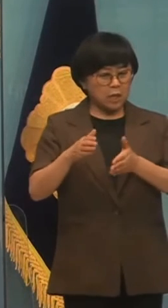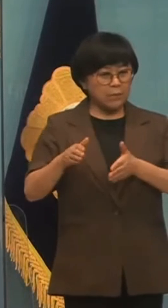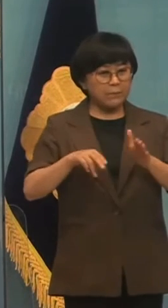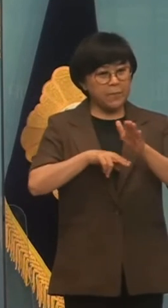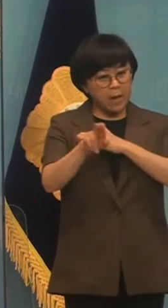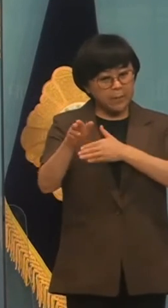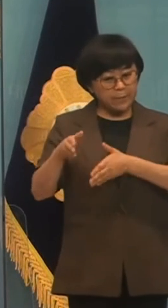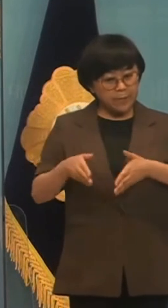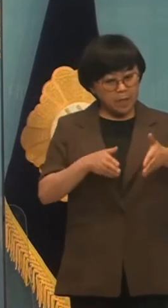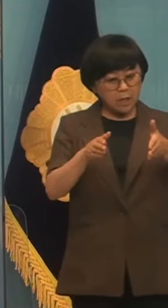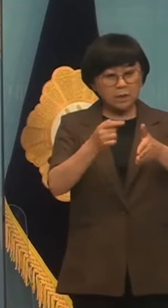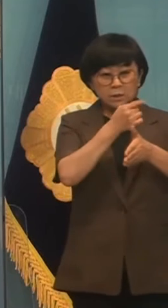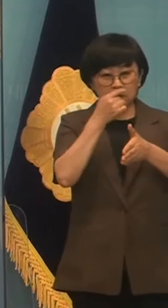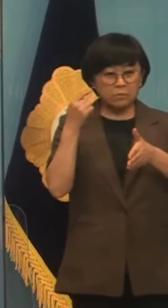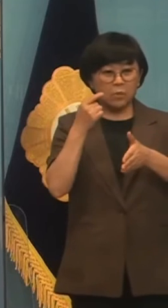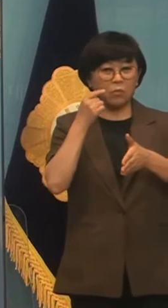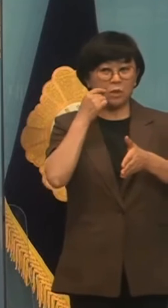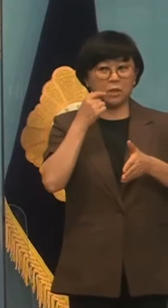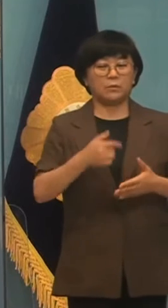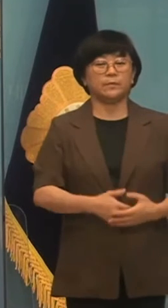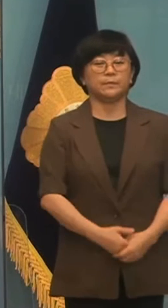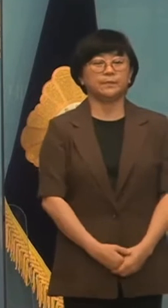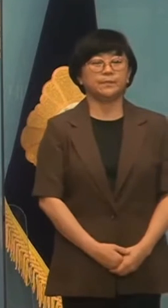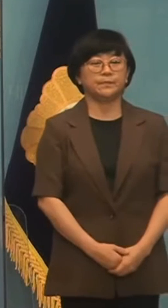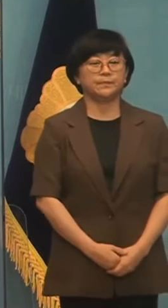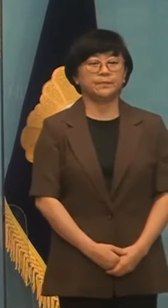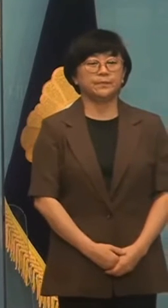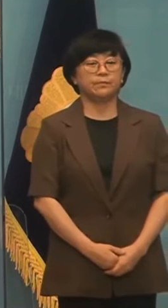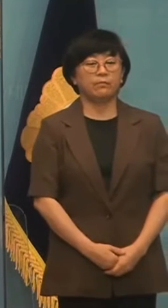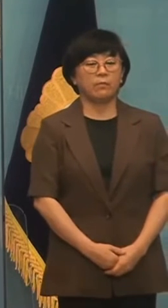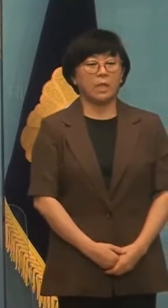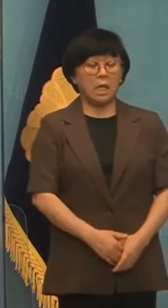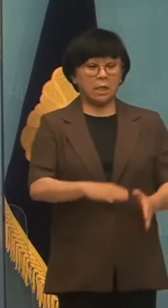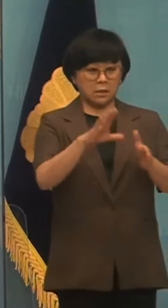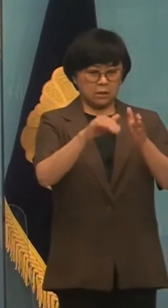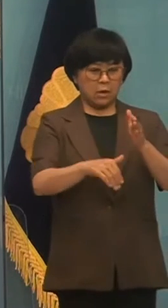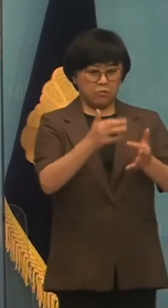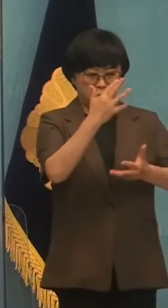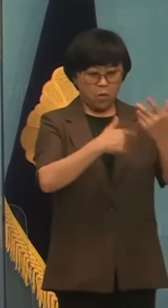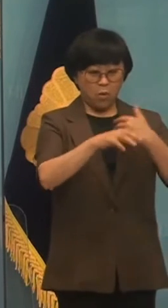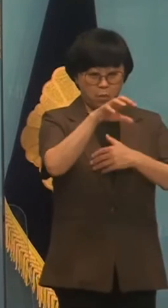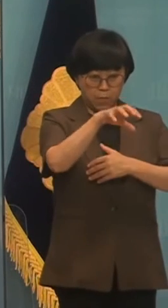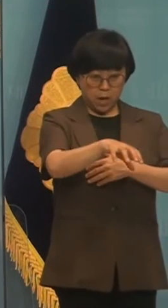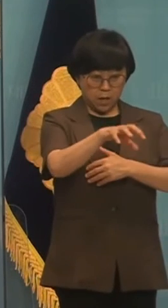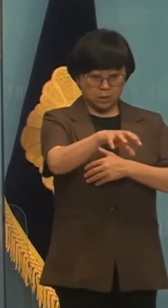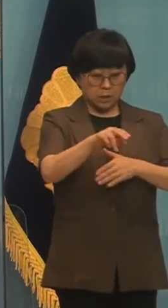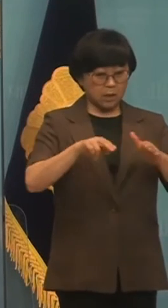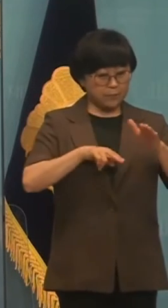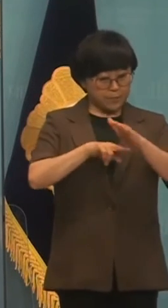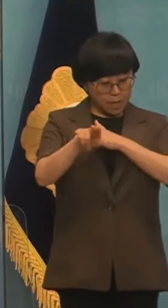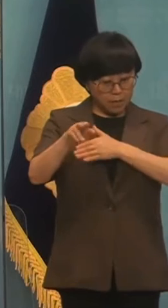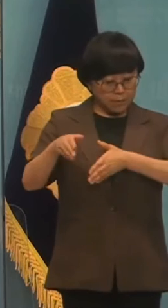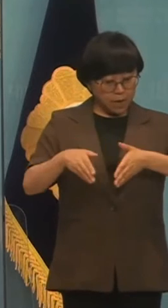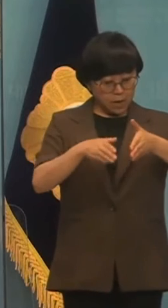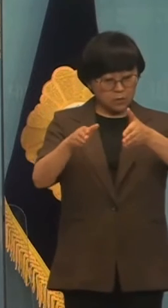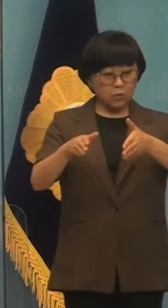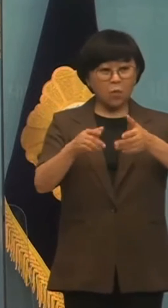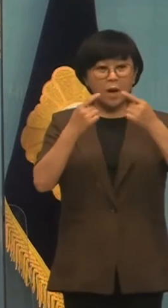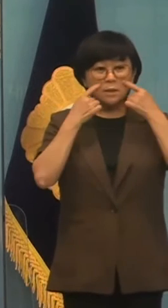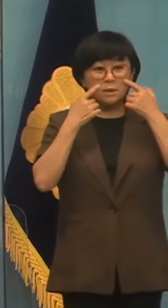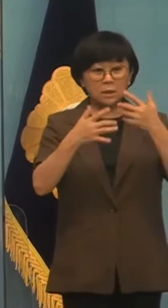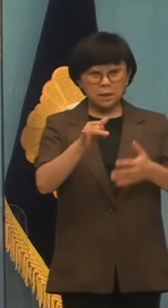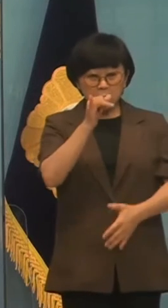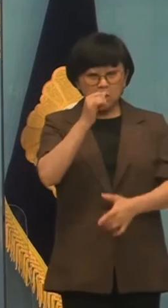충분했다는 점을 증명할 수는 없습니다. 당시 화재 현장의 대피로가 충분히 확보된 것인지